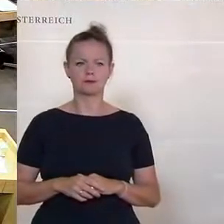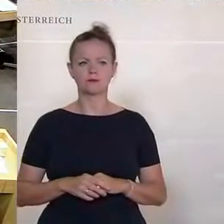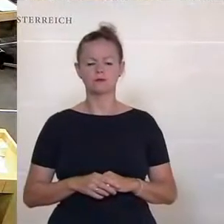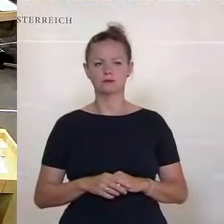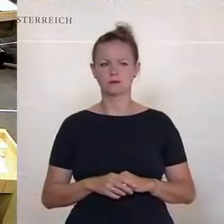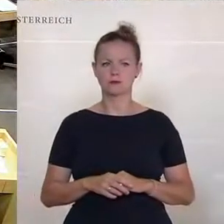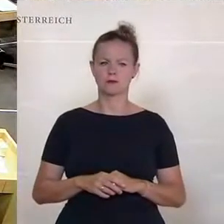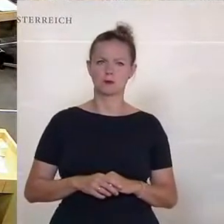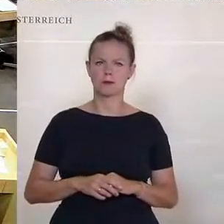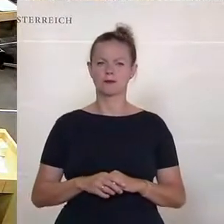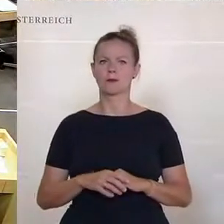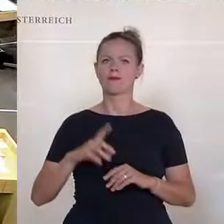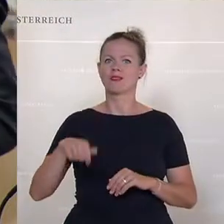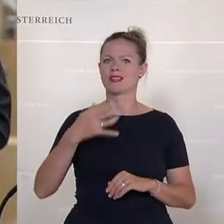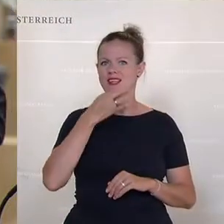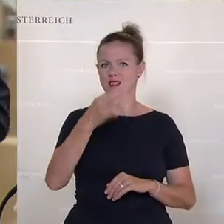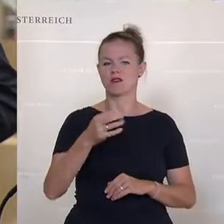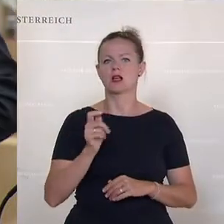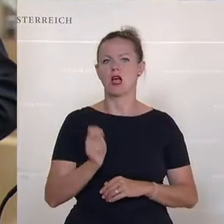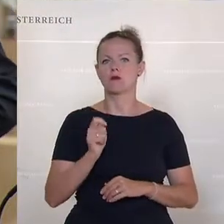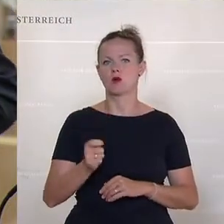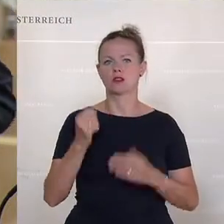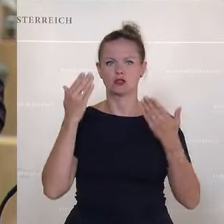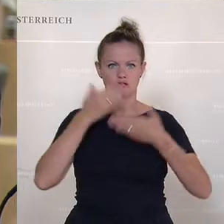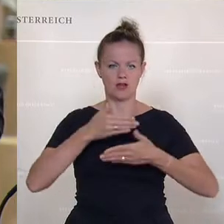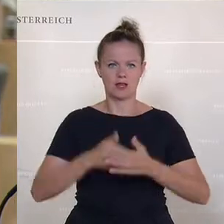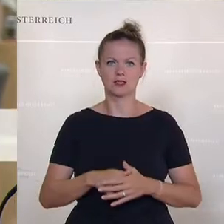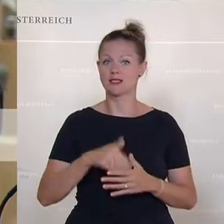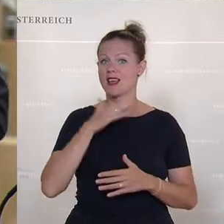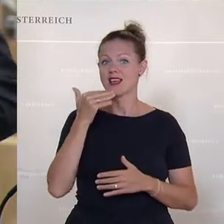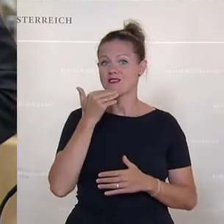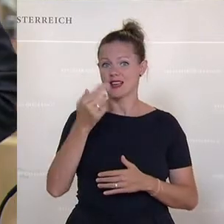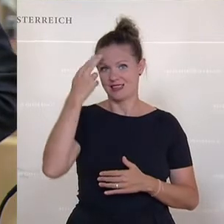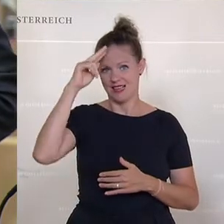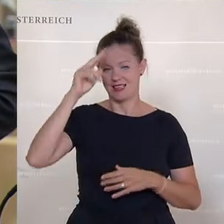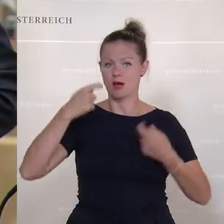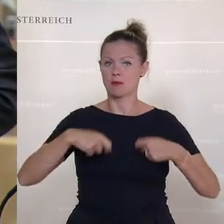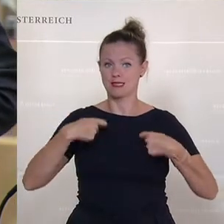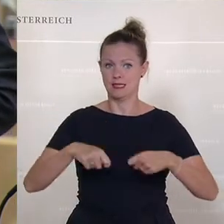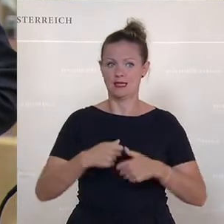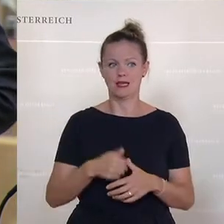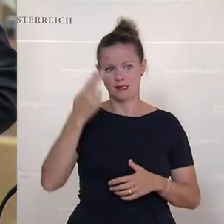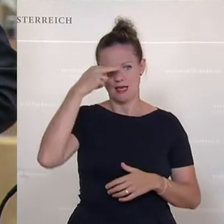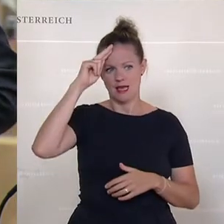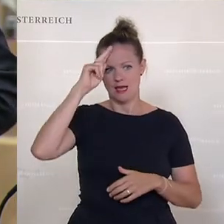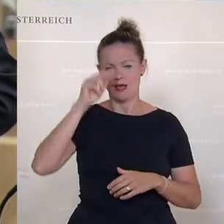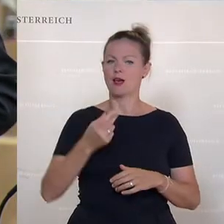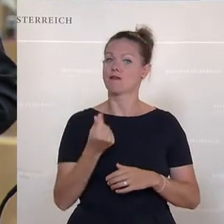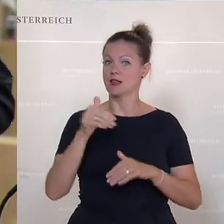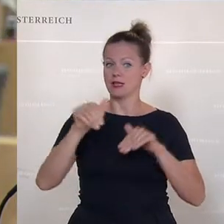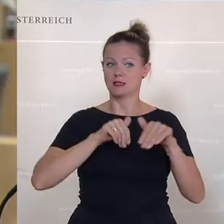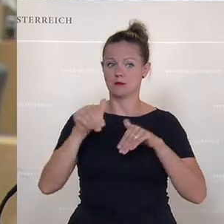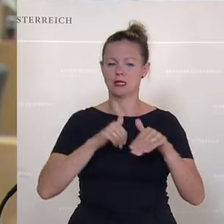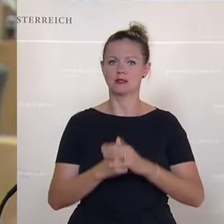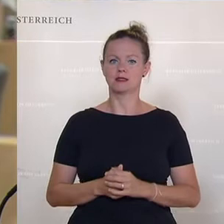Die nächste Frage stellt der Abgeordnete Schwarz. Bitte sehr. Vielen Dank, Herr Präsident. Guten Morgen, Herr Finanzminister. Ich hätte eine Frage zu